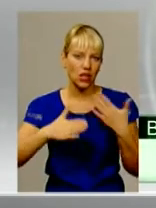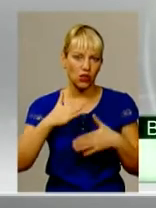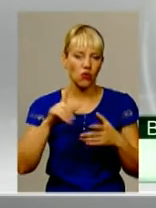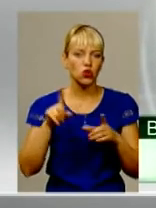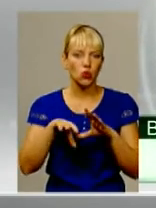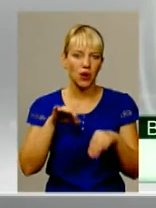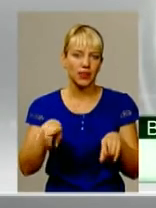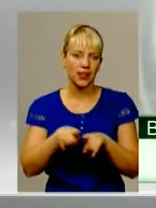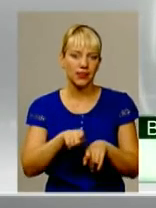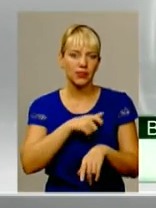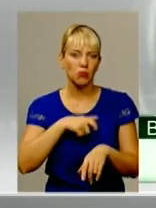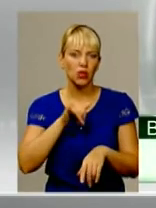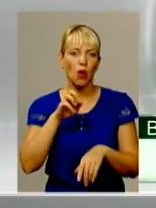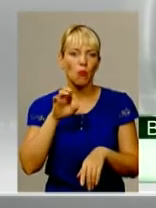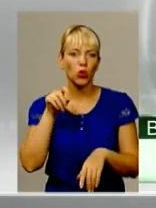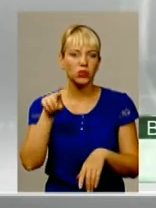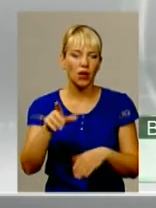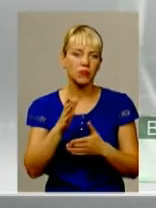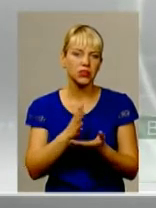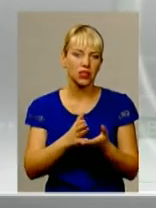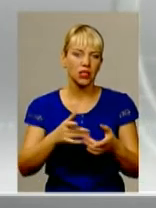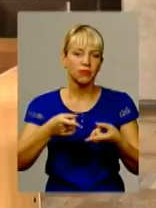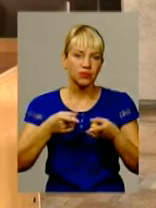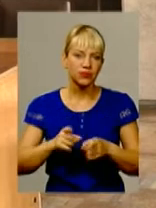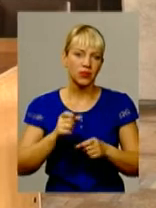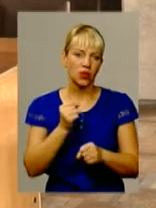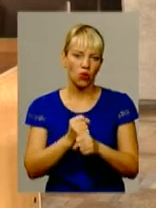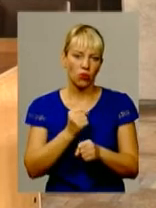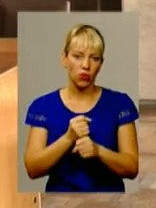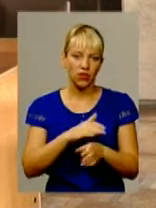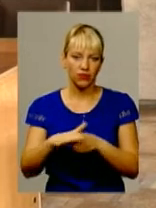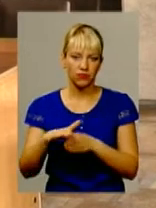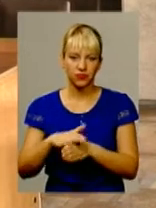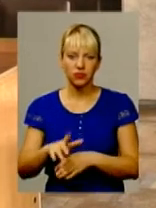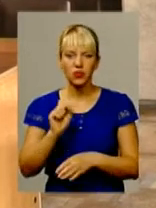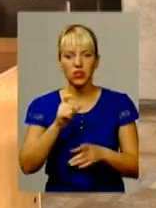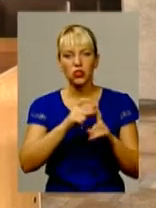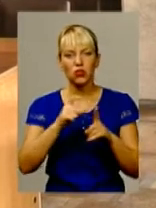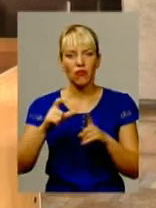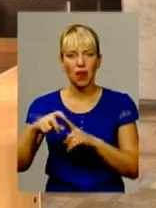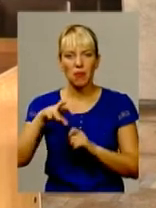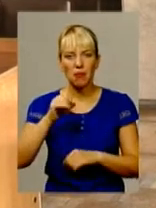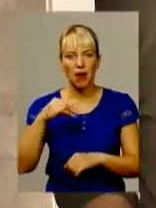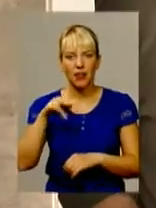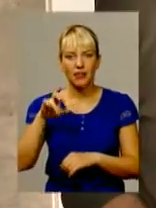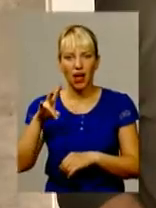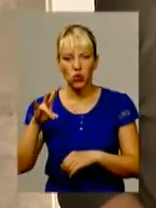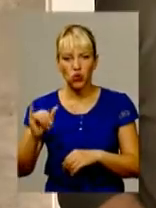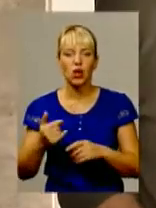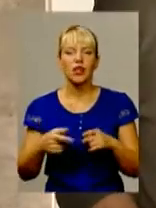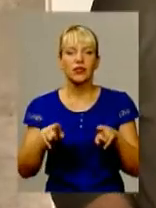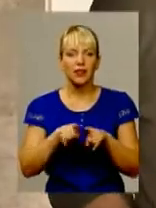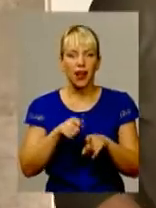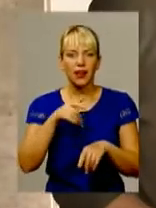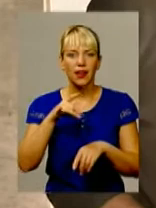кандидатів, тому що там реально робота робиться. За словами голови Ради Майдану Аліма Міщука, саме так Олександр